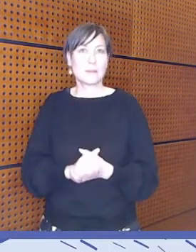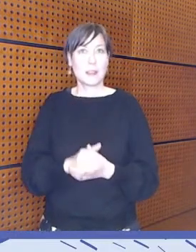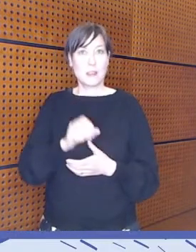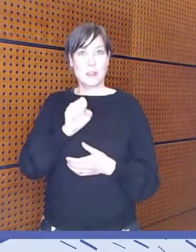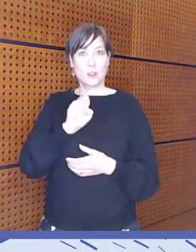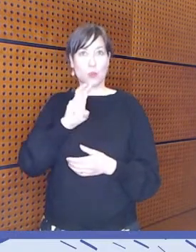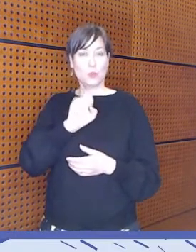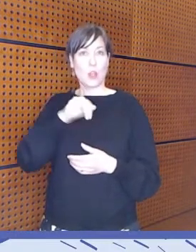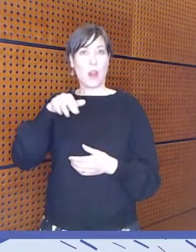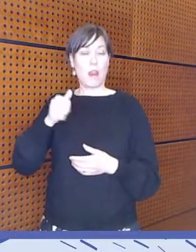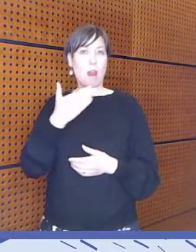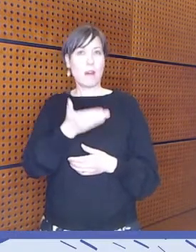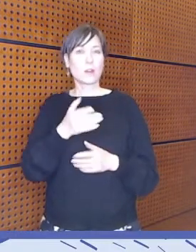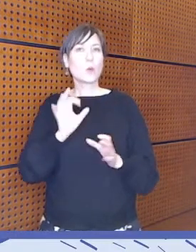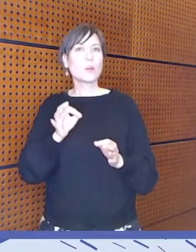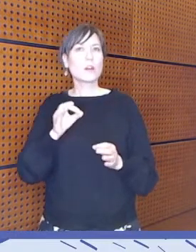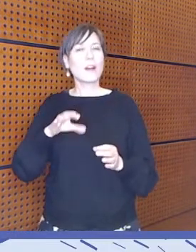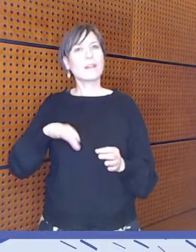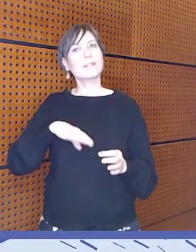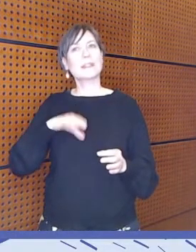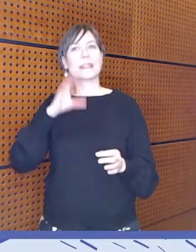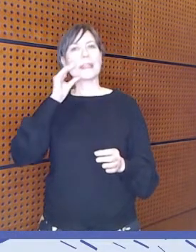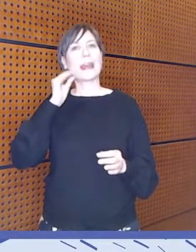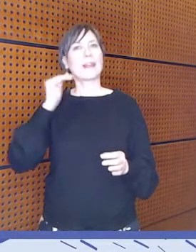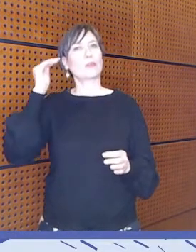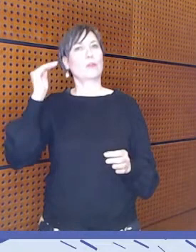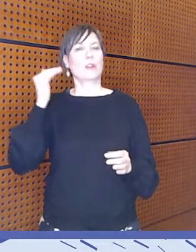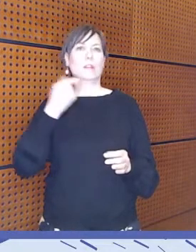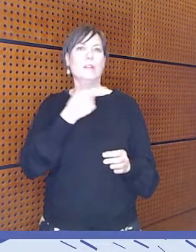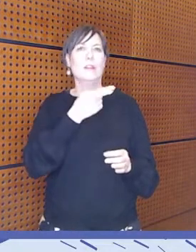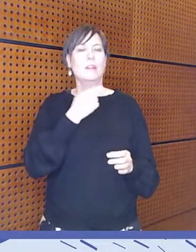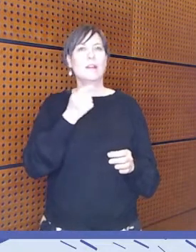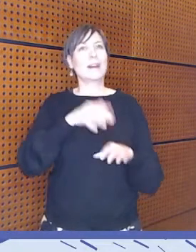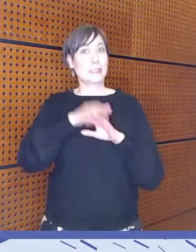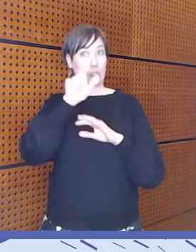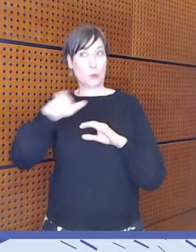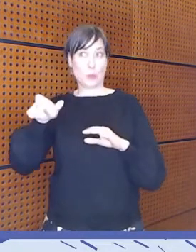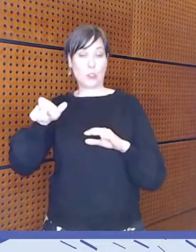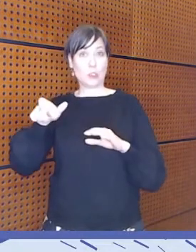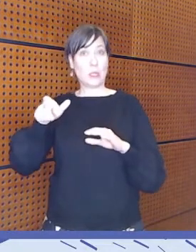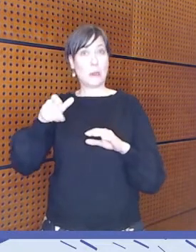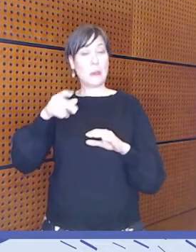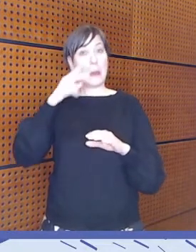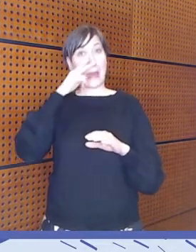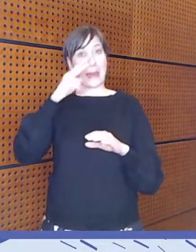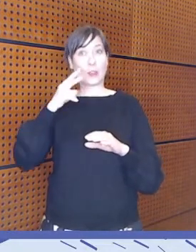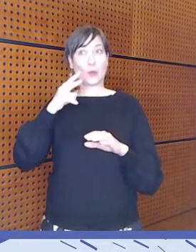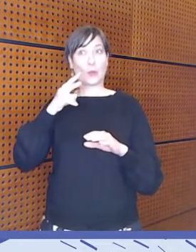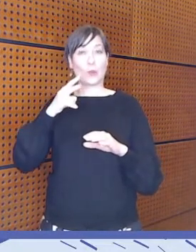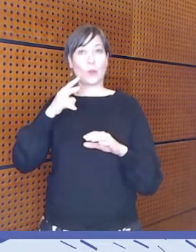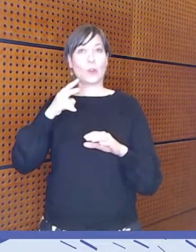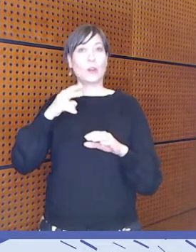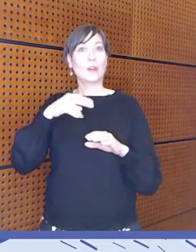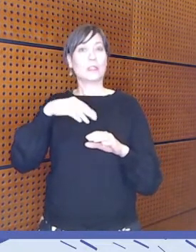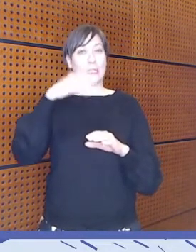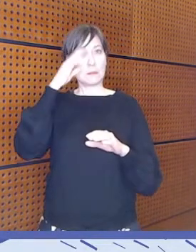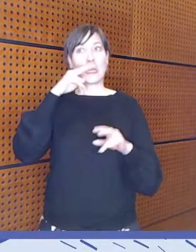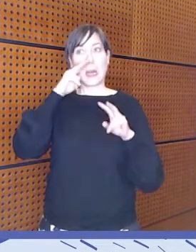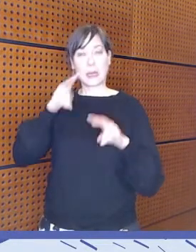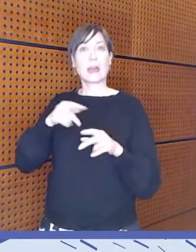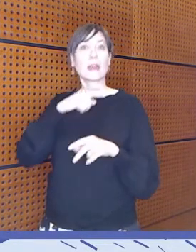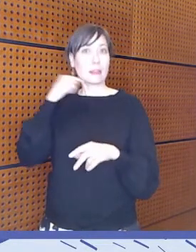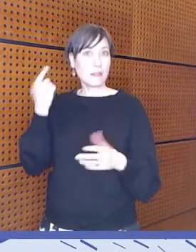ikääntyneitä asiantuntijoina riittävästi? Sun mielestä